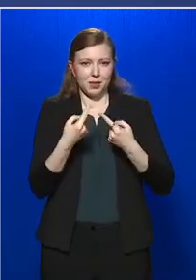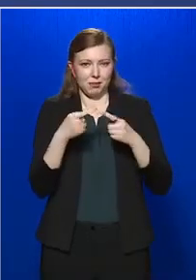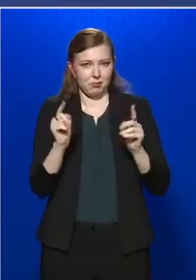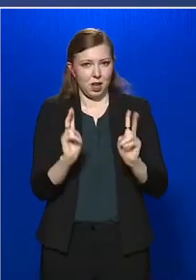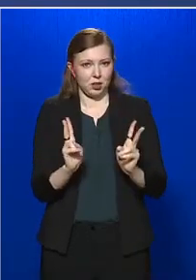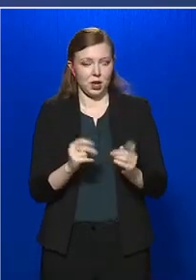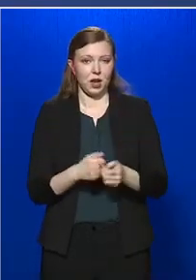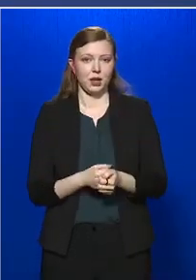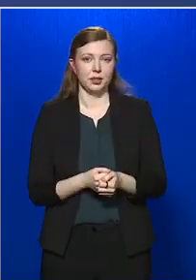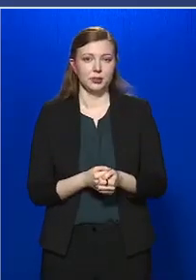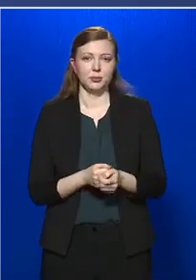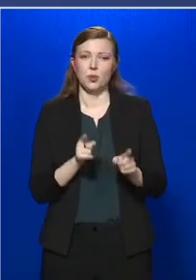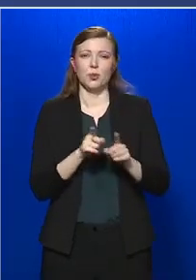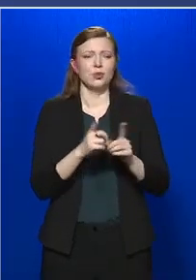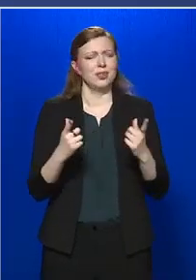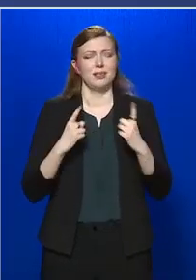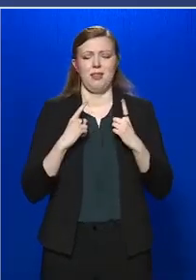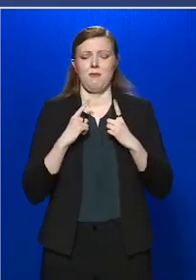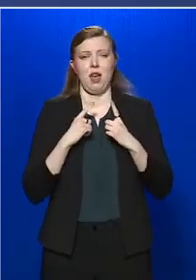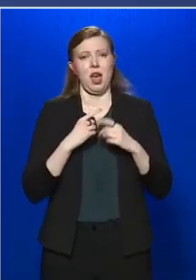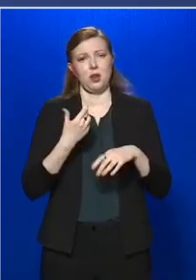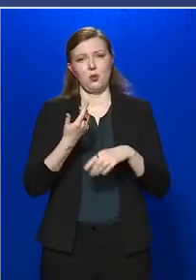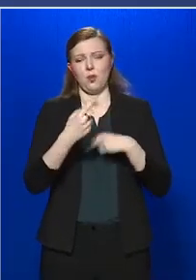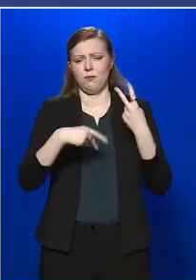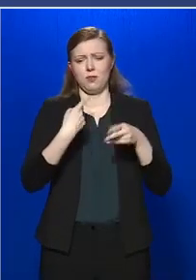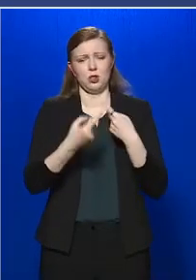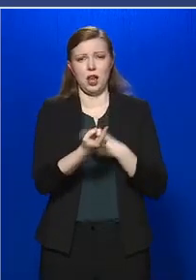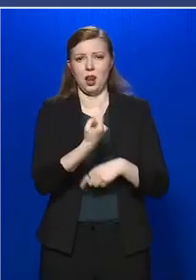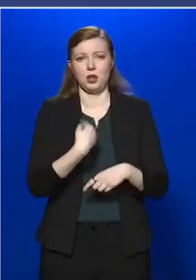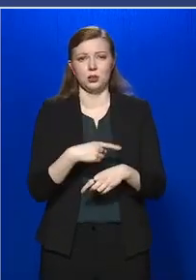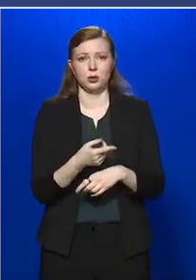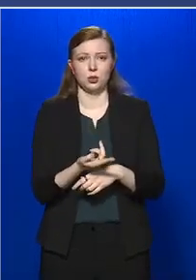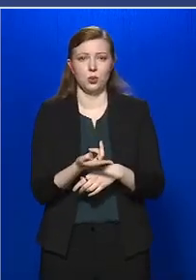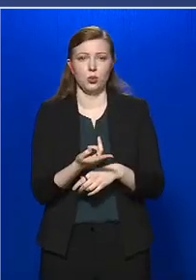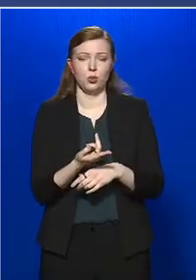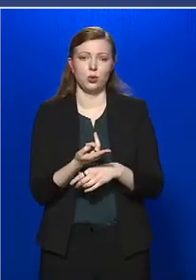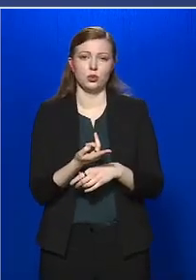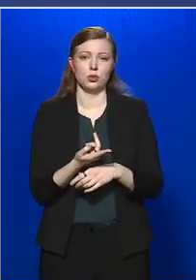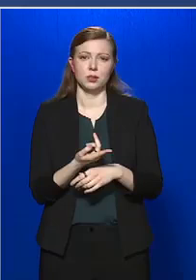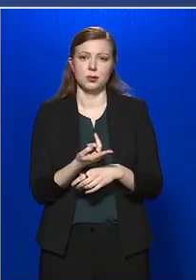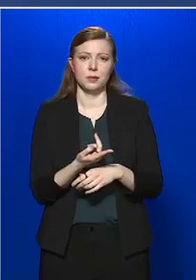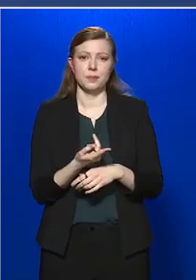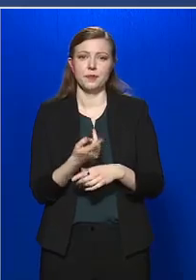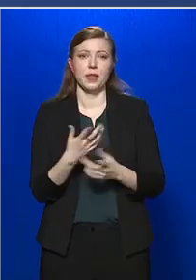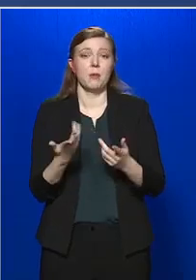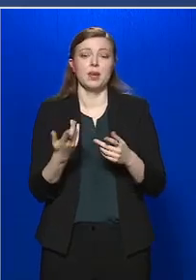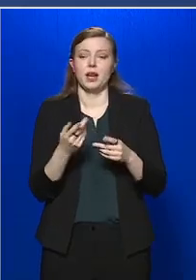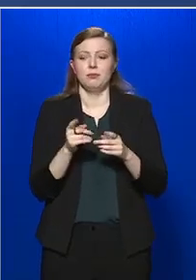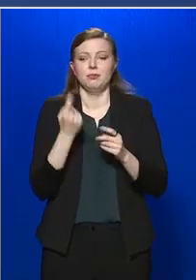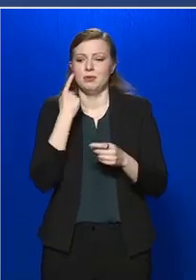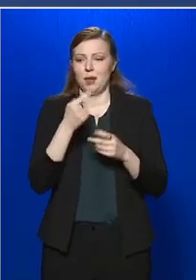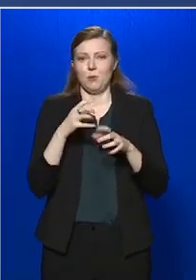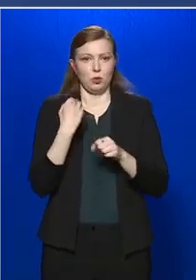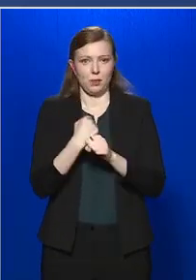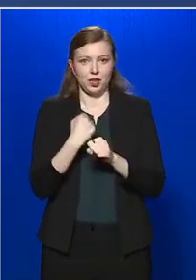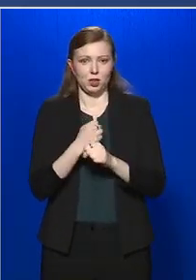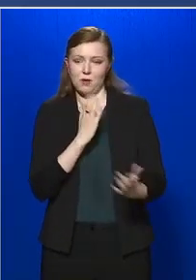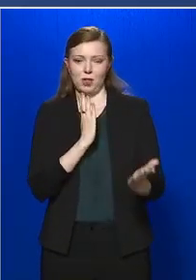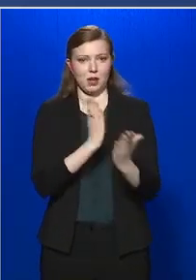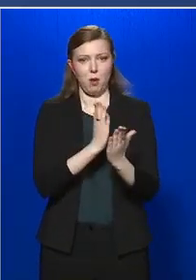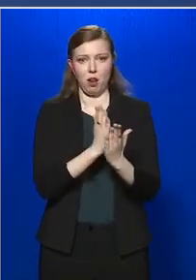Olyat ne várjunk ezektől a vizsgálattól, ezektől a vizsgálatokkal, amire nem képesek és nem